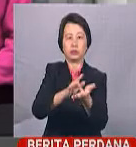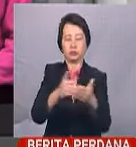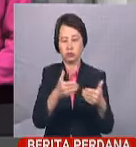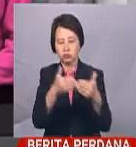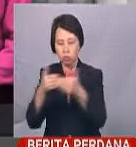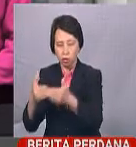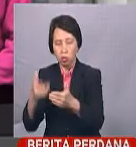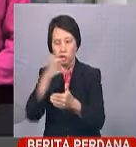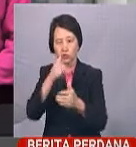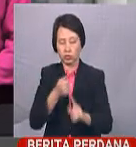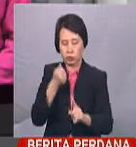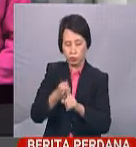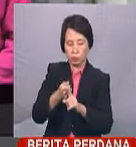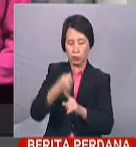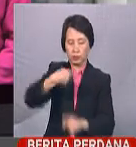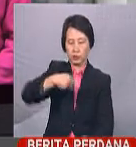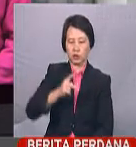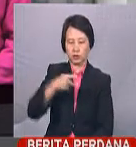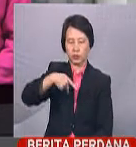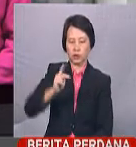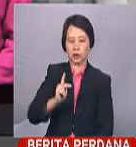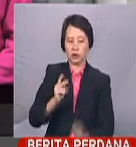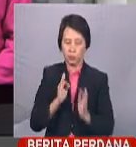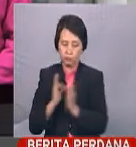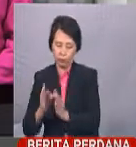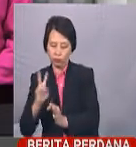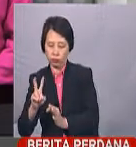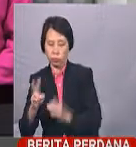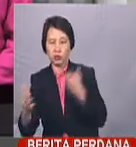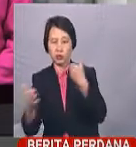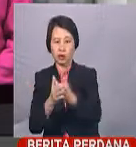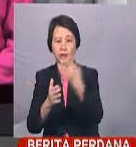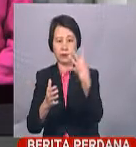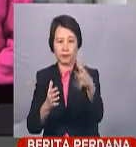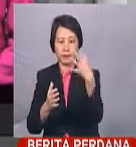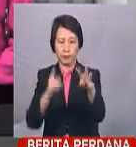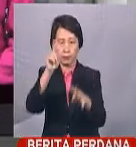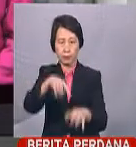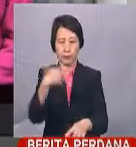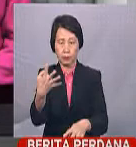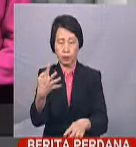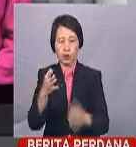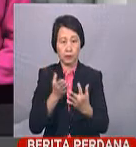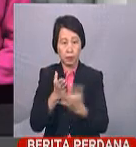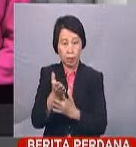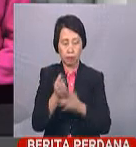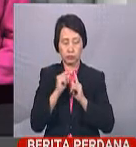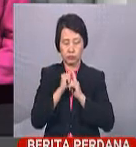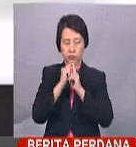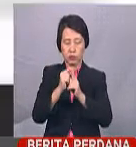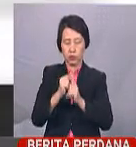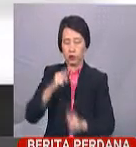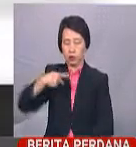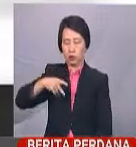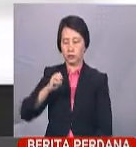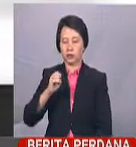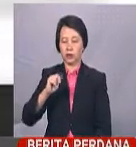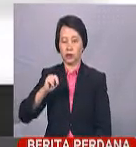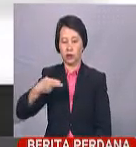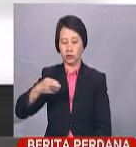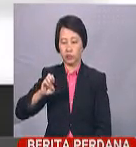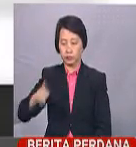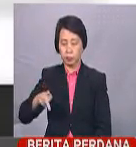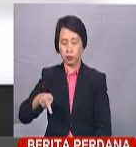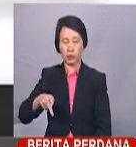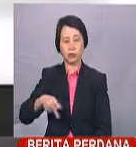berkenaan susulan Perintah Kawalan Pergerakan Fasa 2 sehingga 14 April ini. Melalui satu kenyataan, KPDNHEP